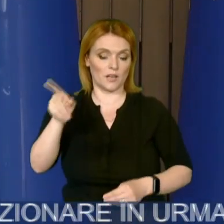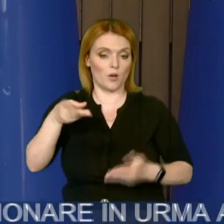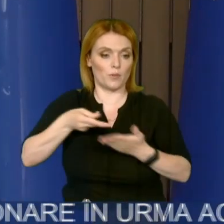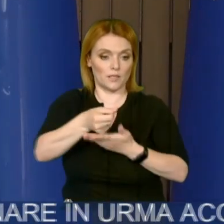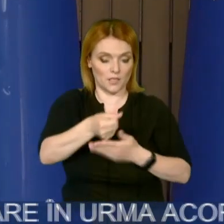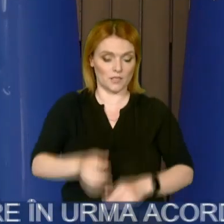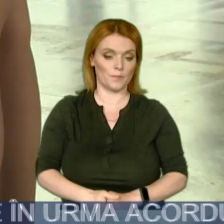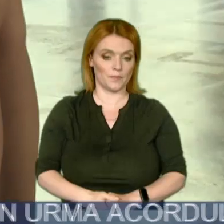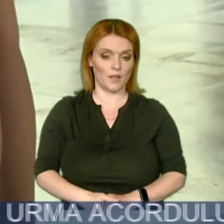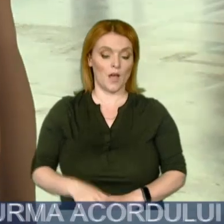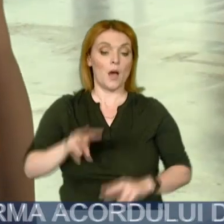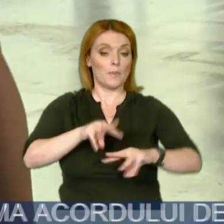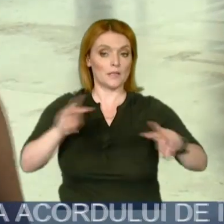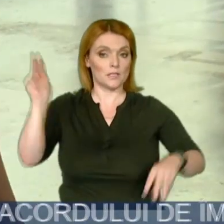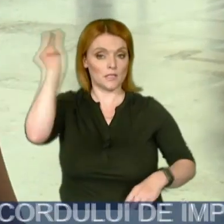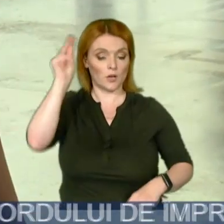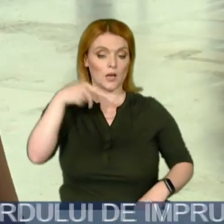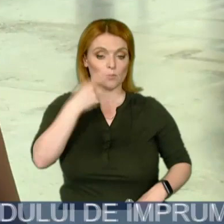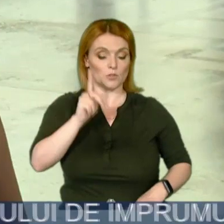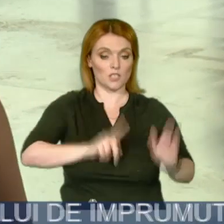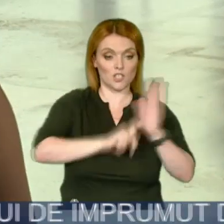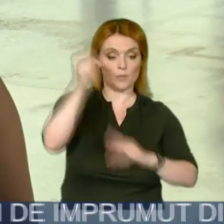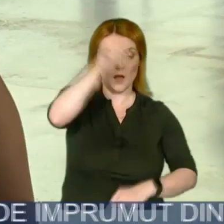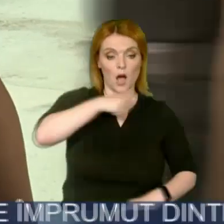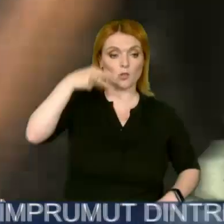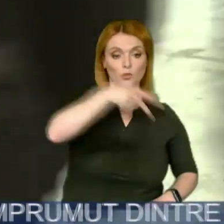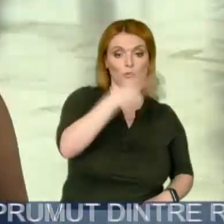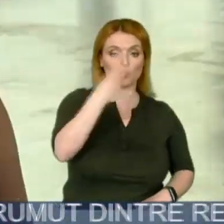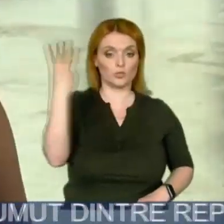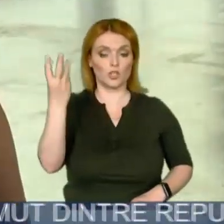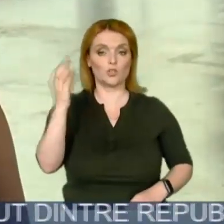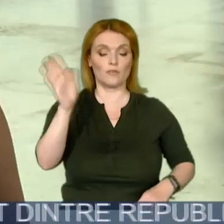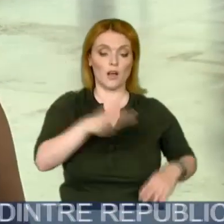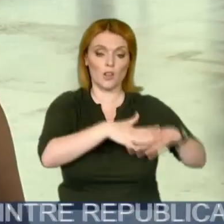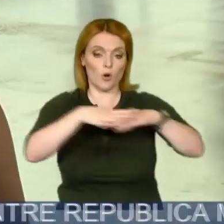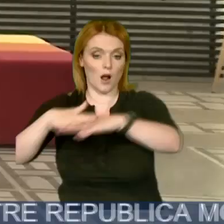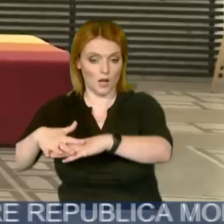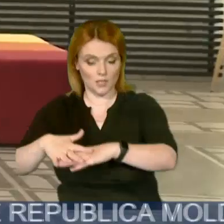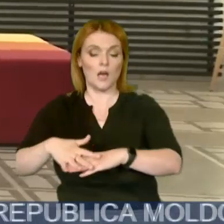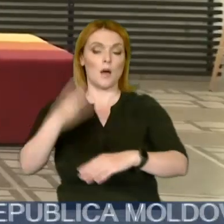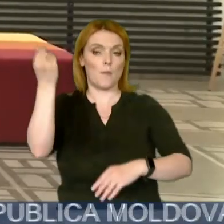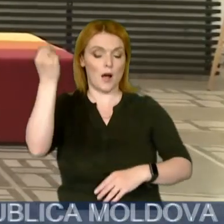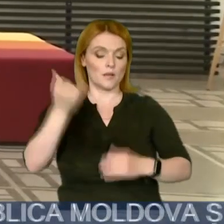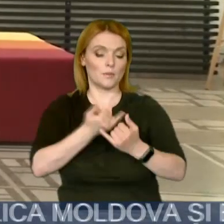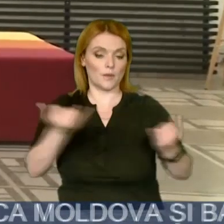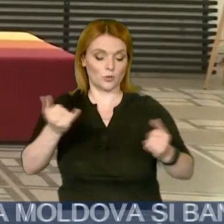Cercetăriei Anatolie Topala a anunțat că la începutul anului 2023 vor mai fi alocați bani pentru dezvoltarea sistemului de învățământ.